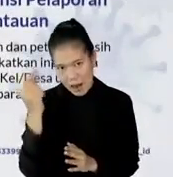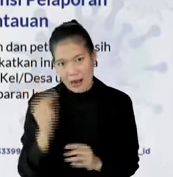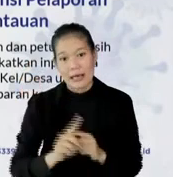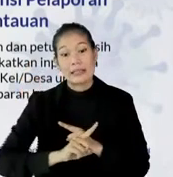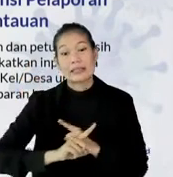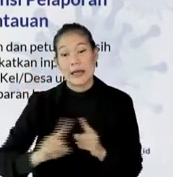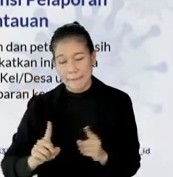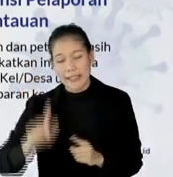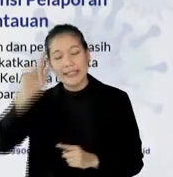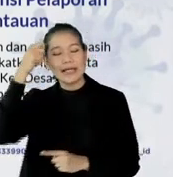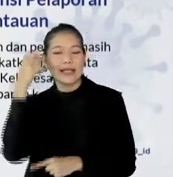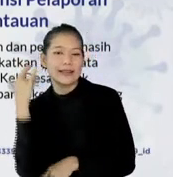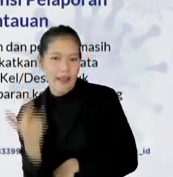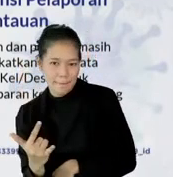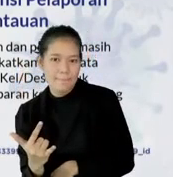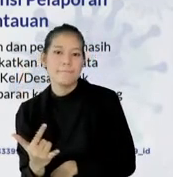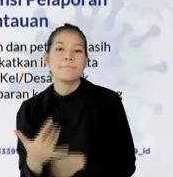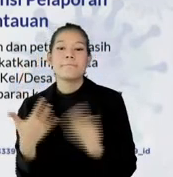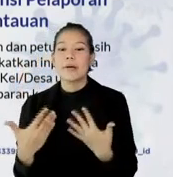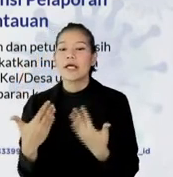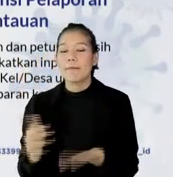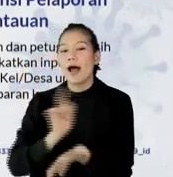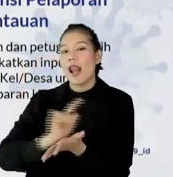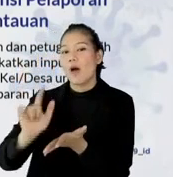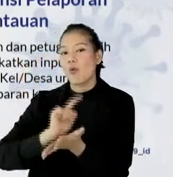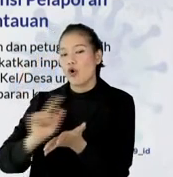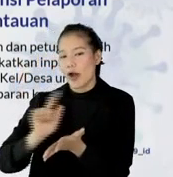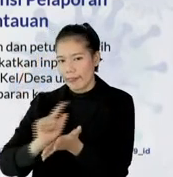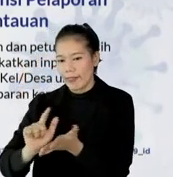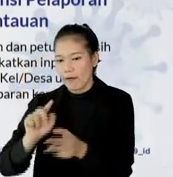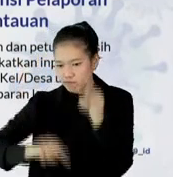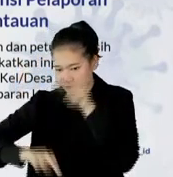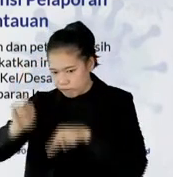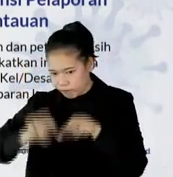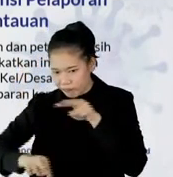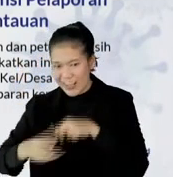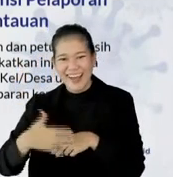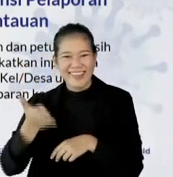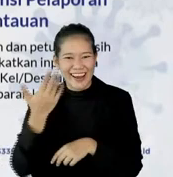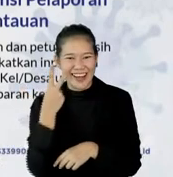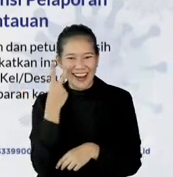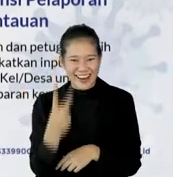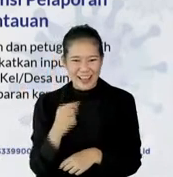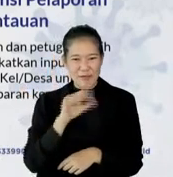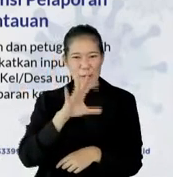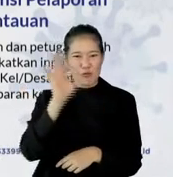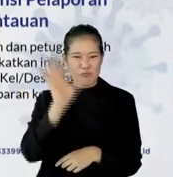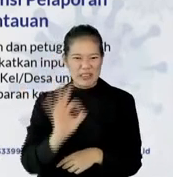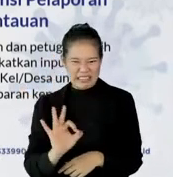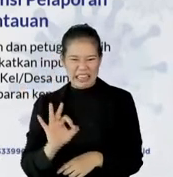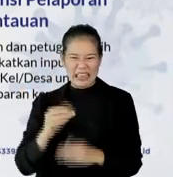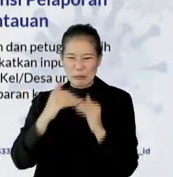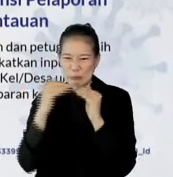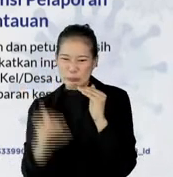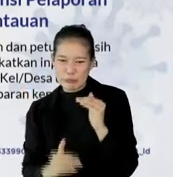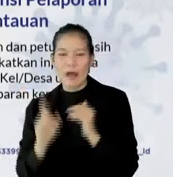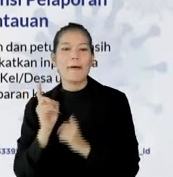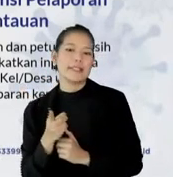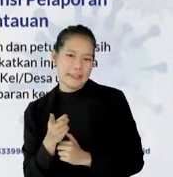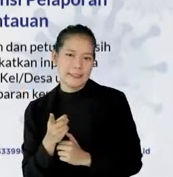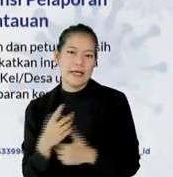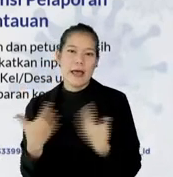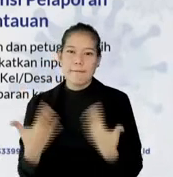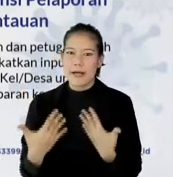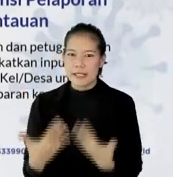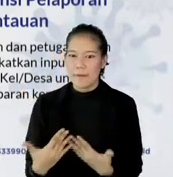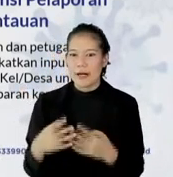dan jangan lupa juga, konsistensi pelaporan data pantauan. Seperti tadi kita lihat, masih ada pemantauannya di bawah 50%. Bagaimana kita dapat